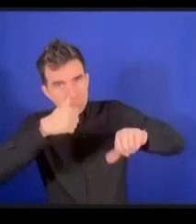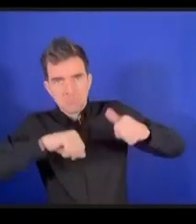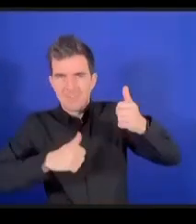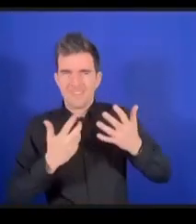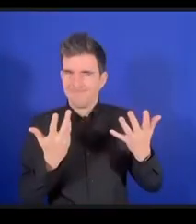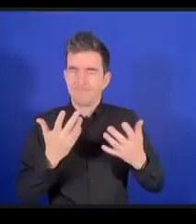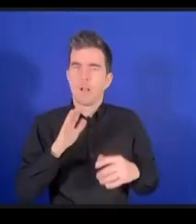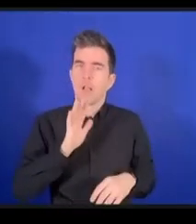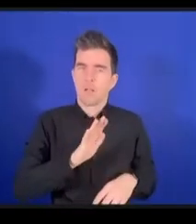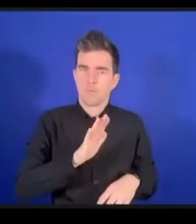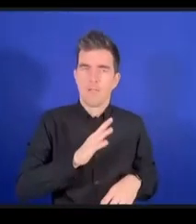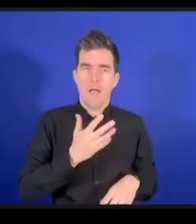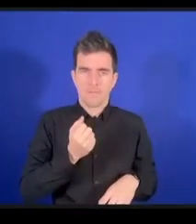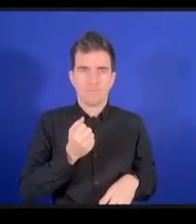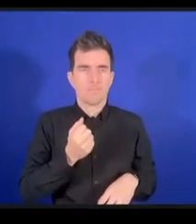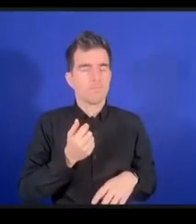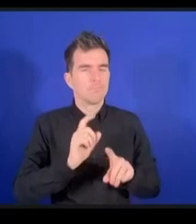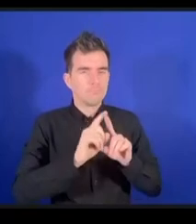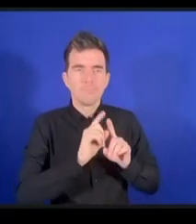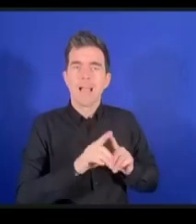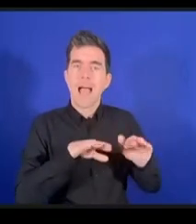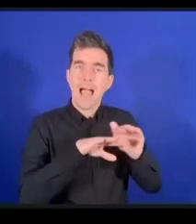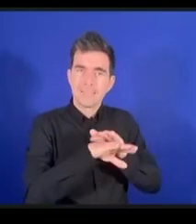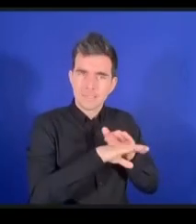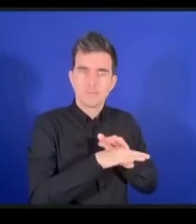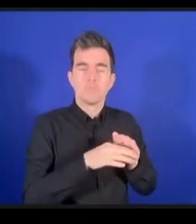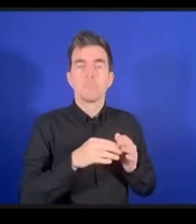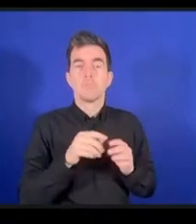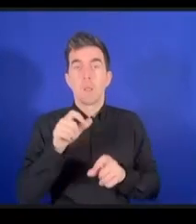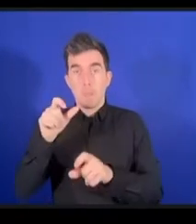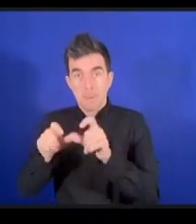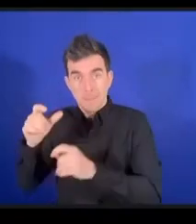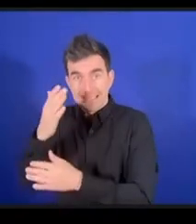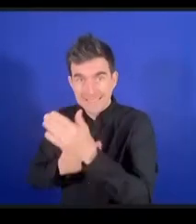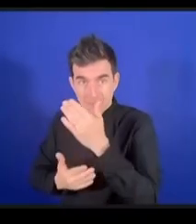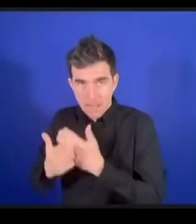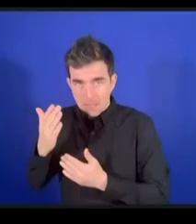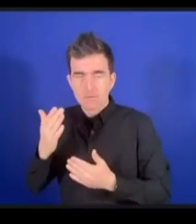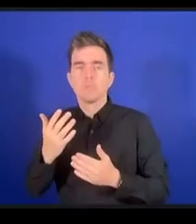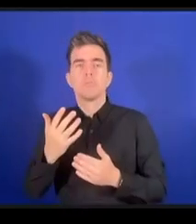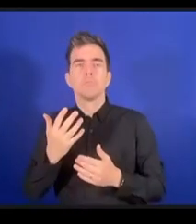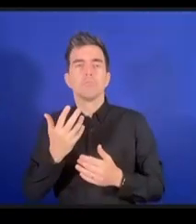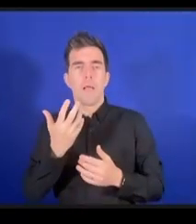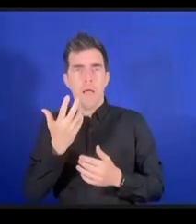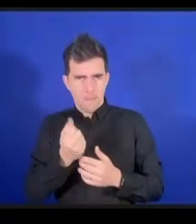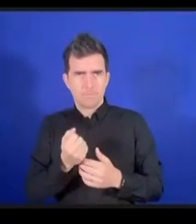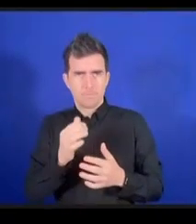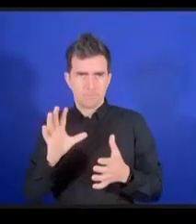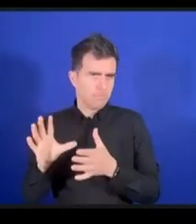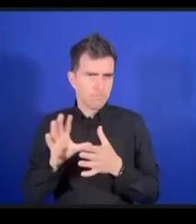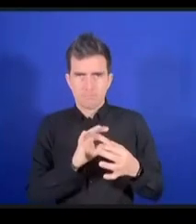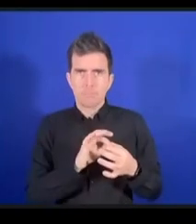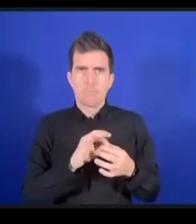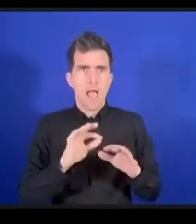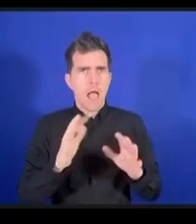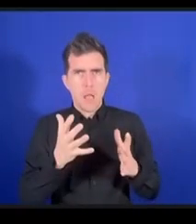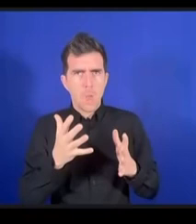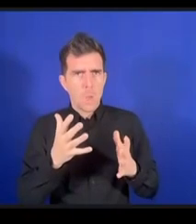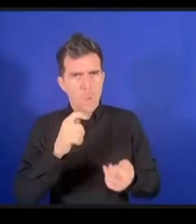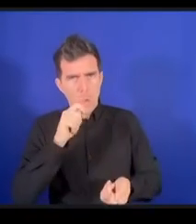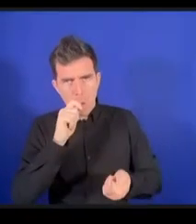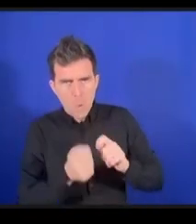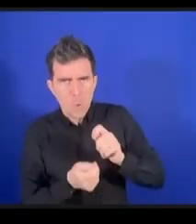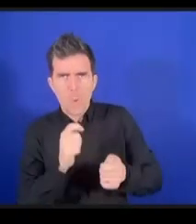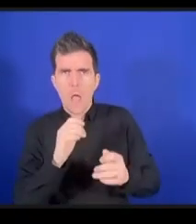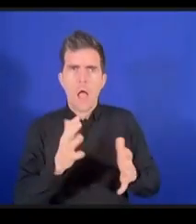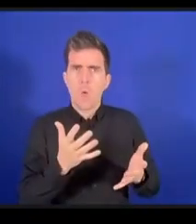des personnes en situation de handicap c'est une coalition dynamique qui a eu un impact direct vous aurez entendu cela de Mohamed vous voyez bien qu'ils continuent leurs